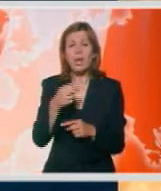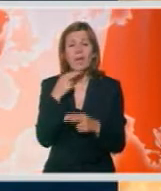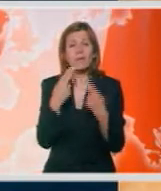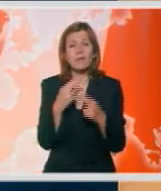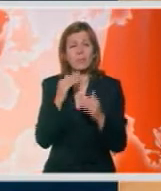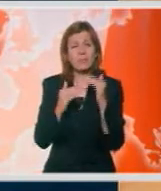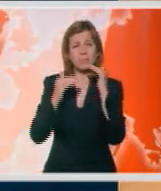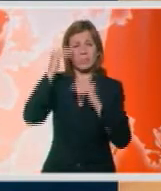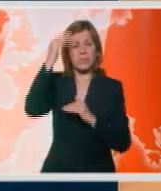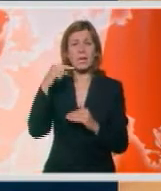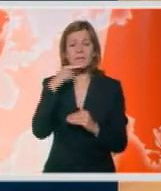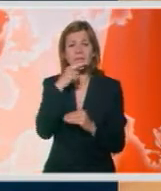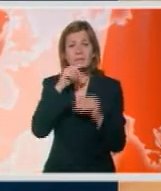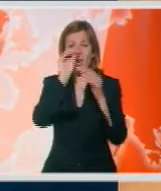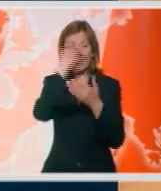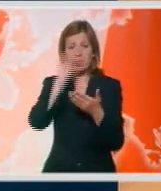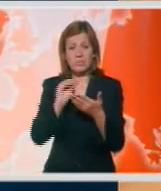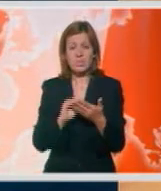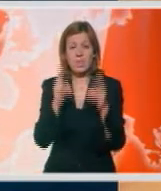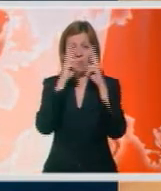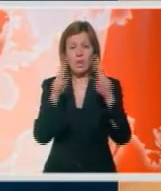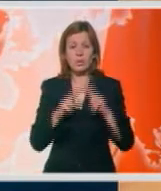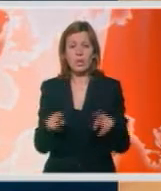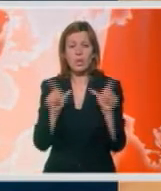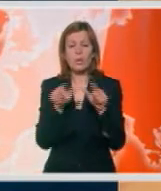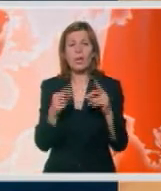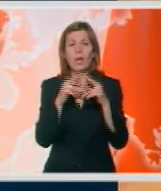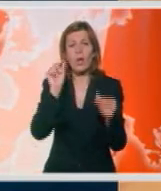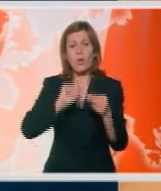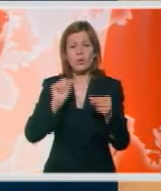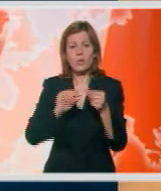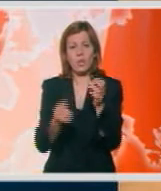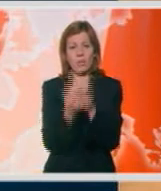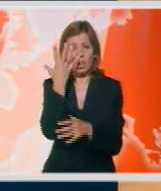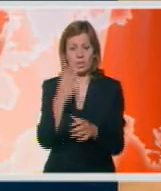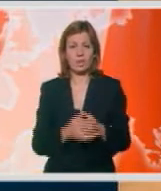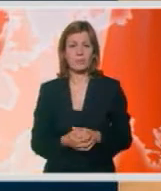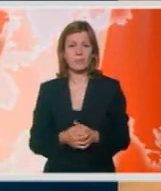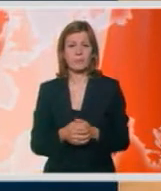kategorija na crvenom spisku Međunarodne unije za očuvanje prirode.